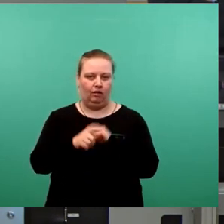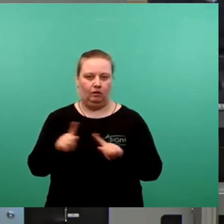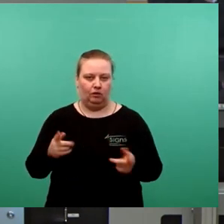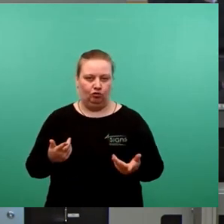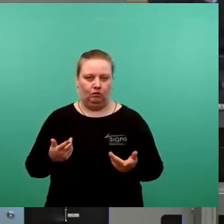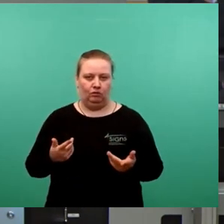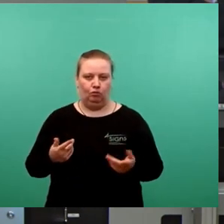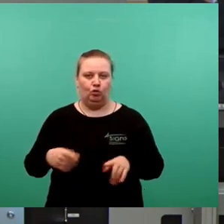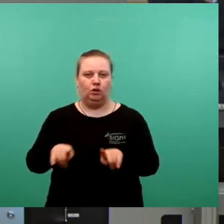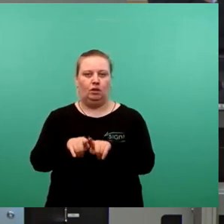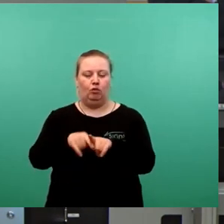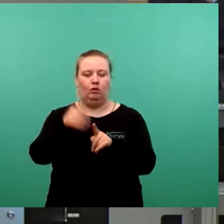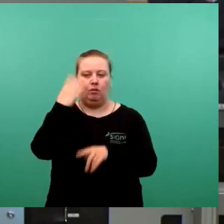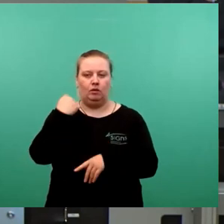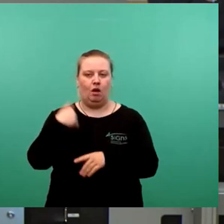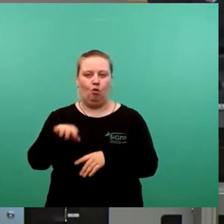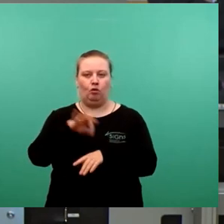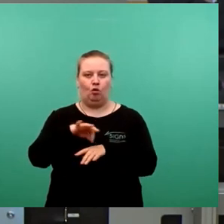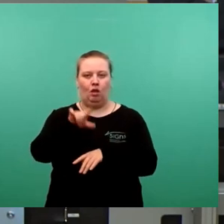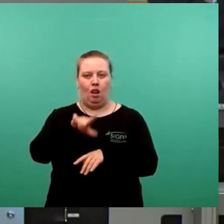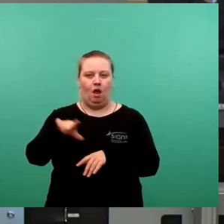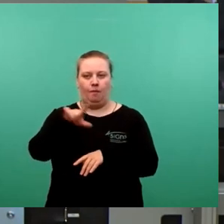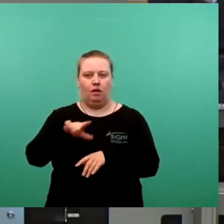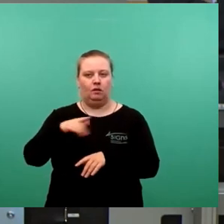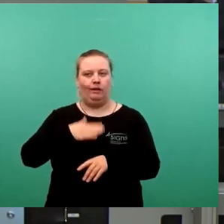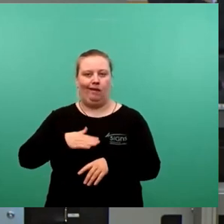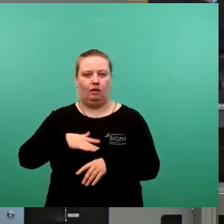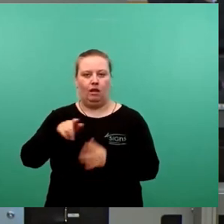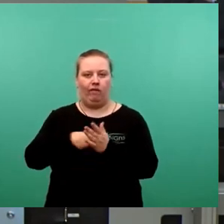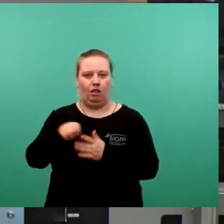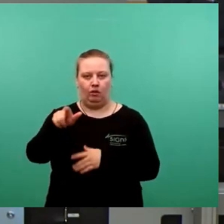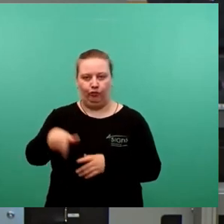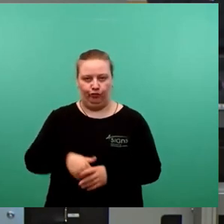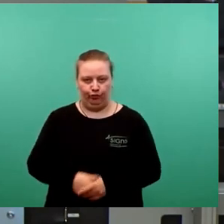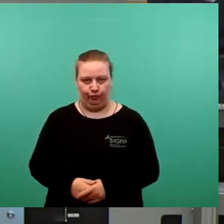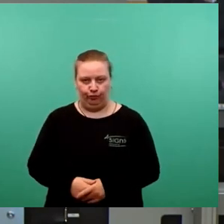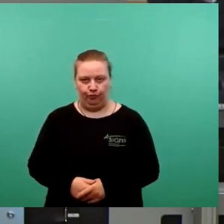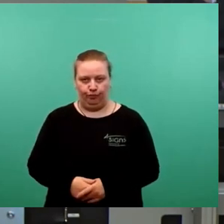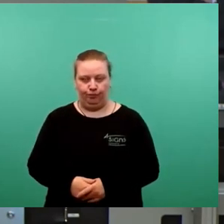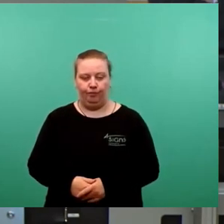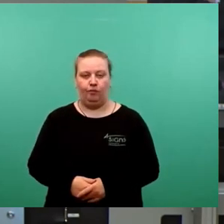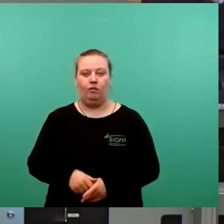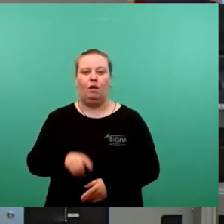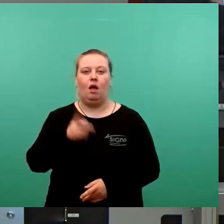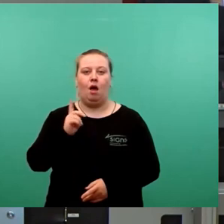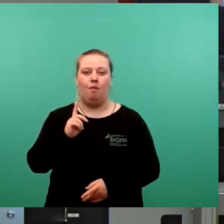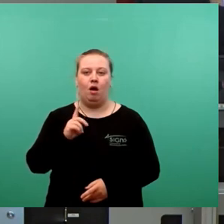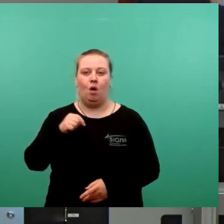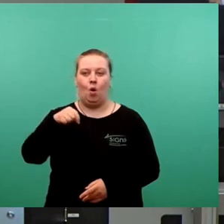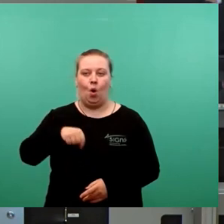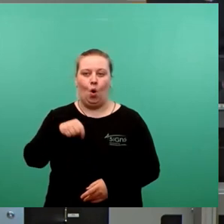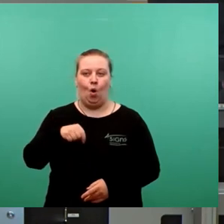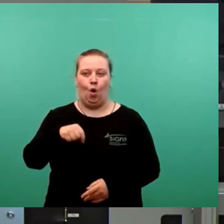genauso wie ich damals auch Herrn Dr. Lahmes voller Freude gewählt habe. Aber außerdem soll ich heute einer